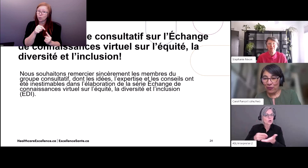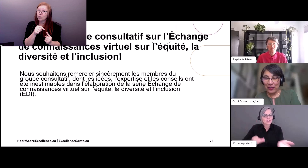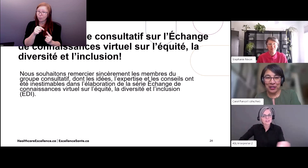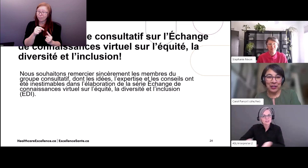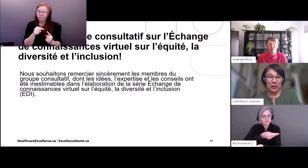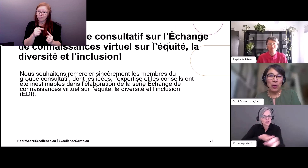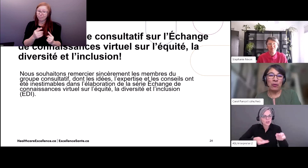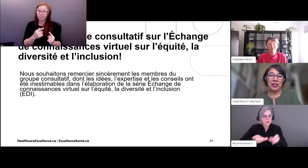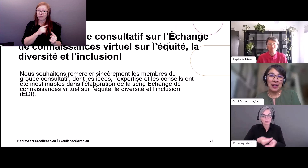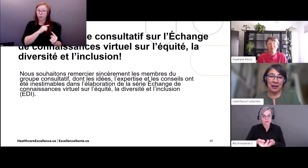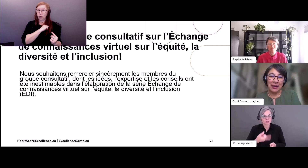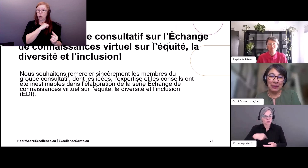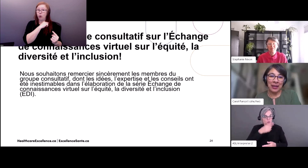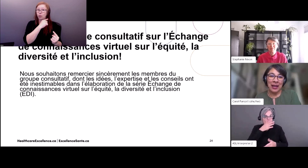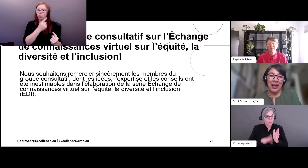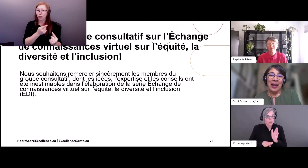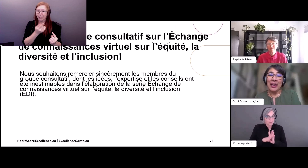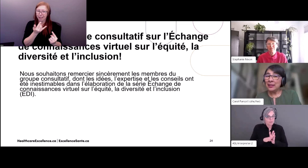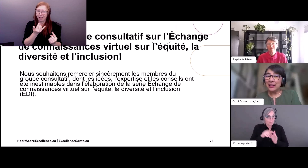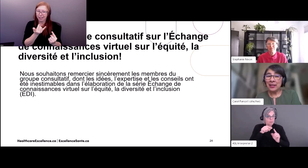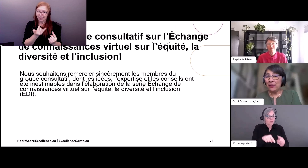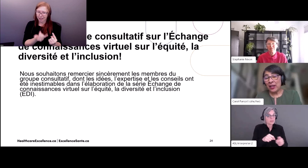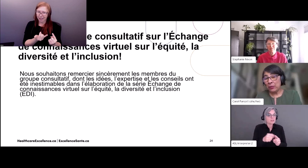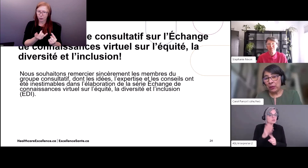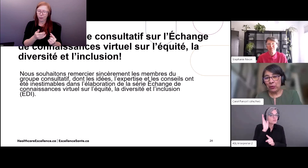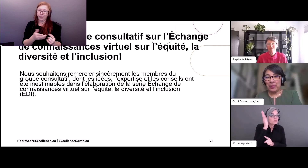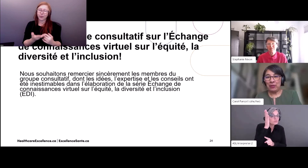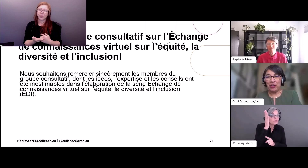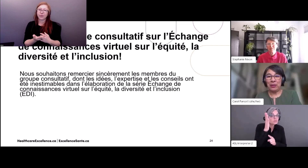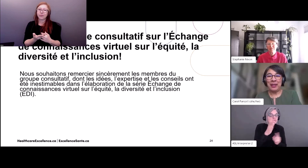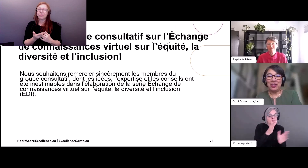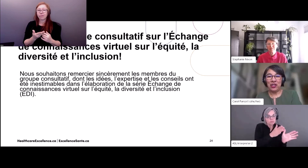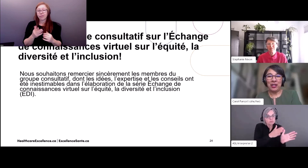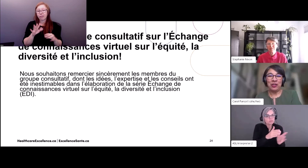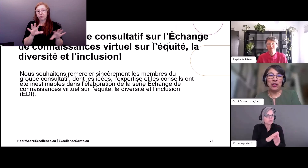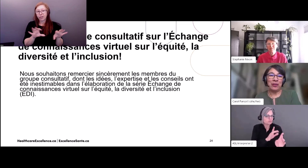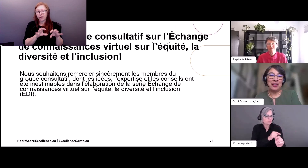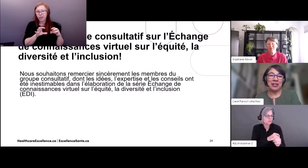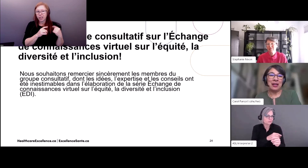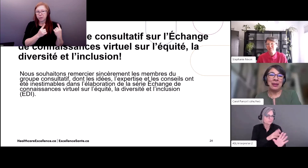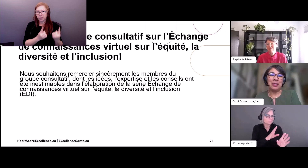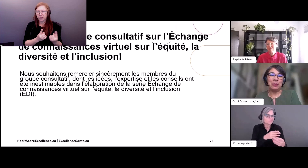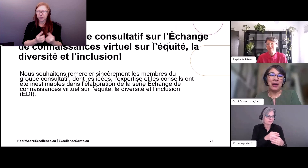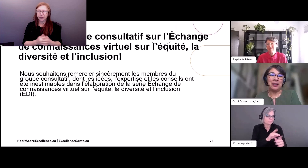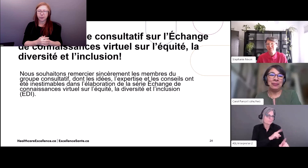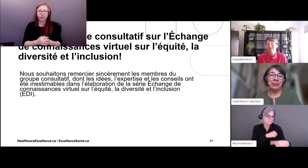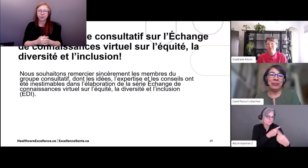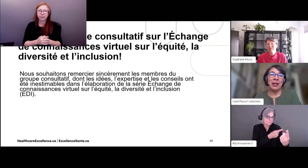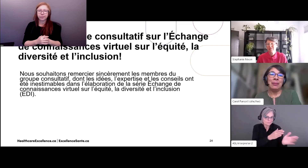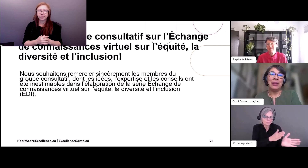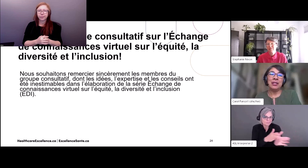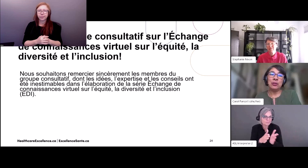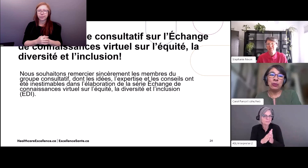-développé des sessions qui vous sont offertes à travers le temps et